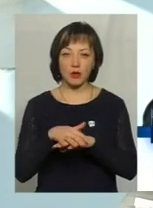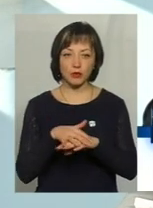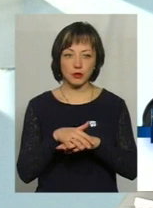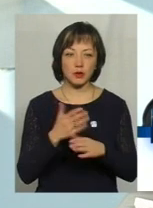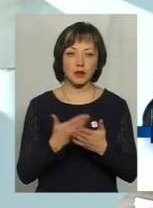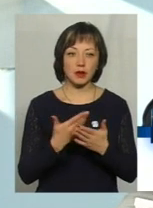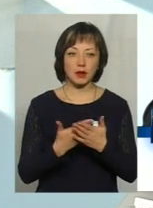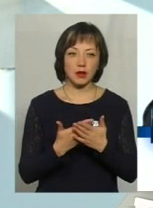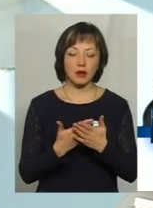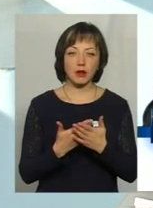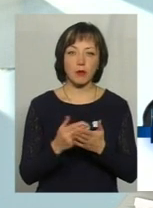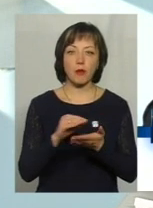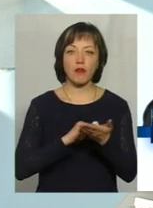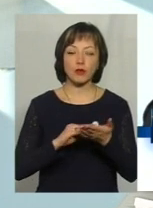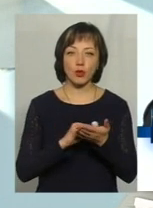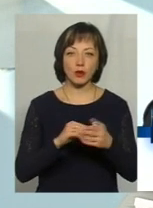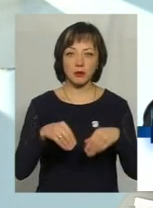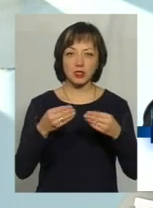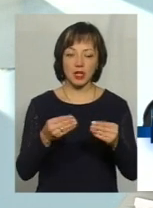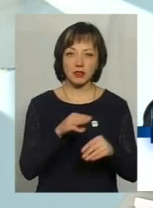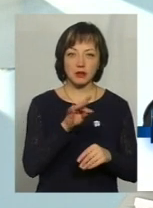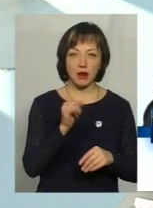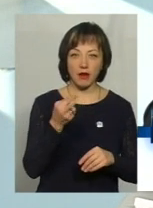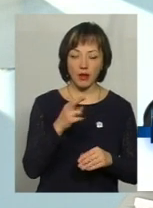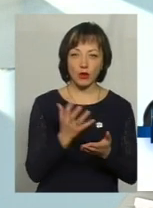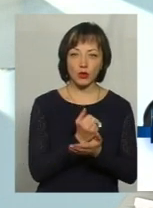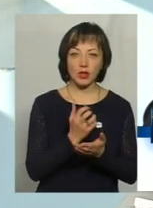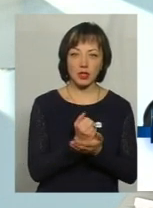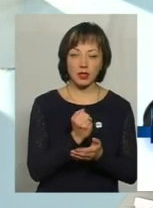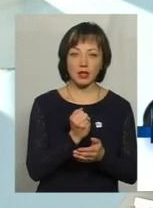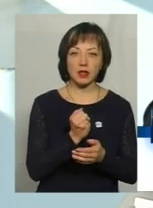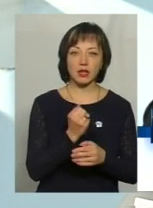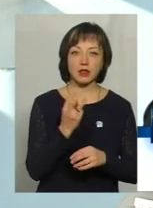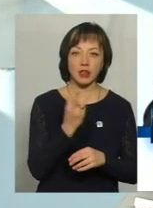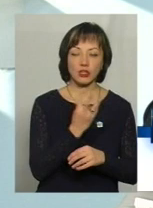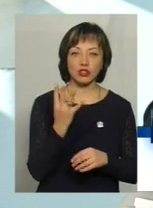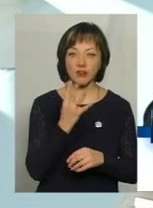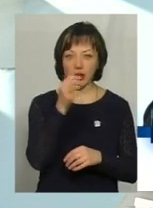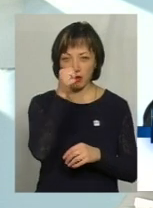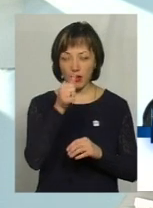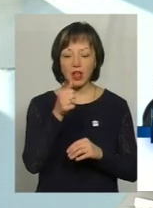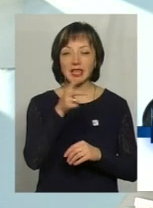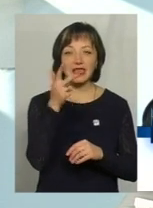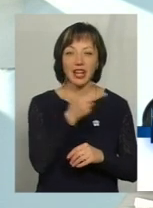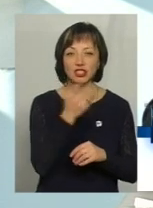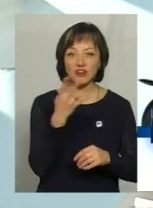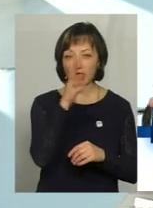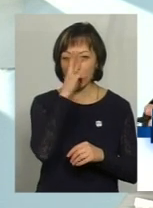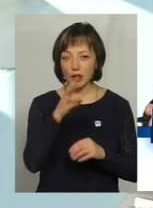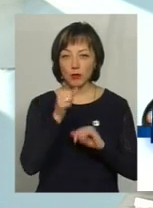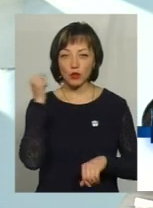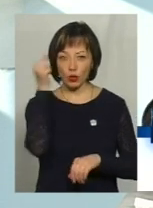наприклад, перепризначення було з травня місяця, то дохід брався за 3-4 квартал минулого року. Якщо